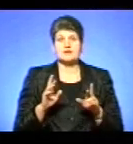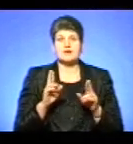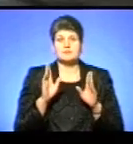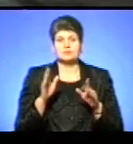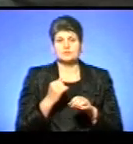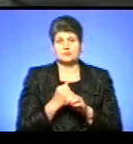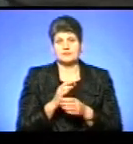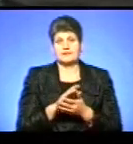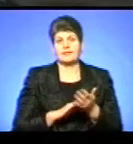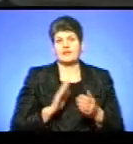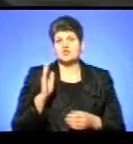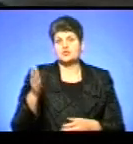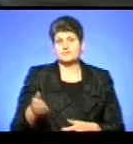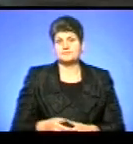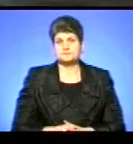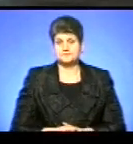чинити далі.